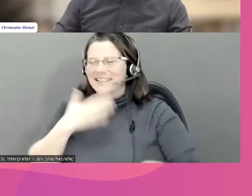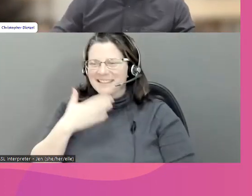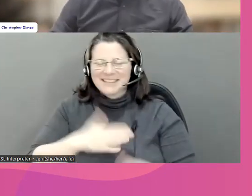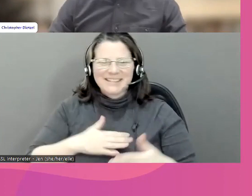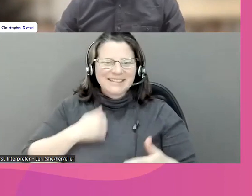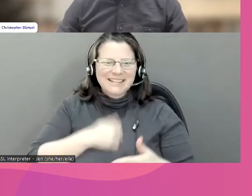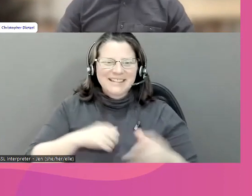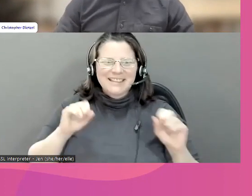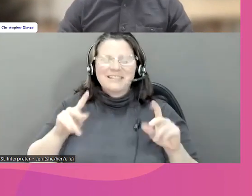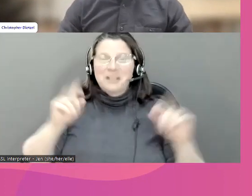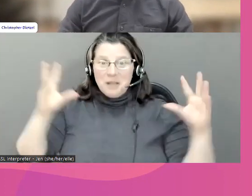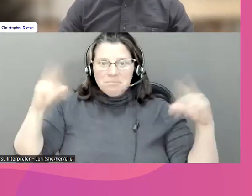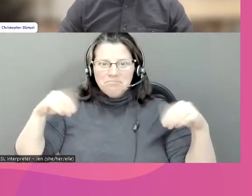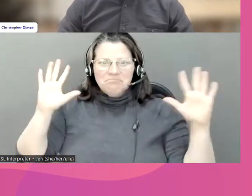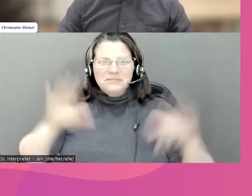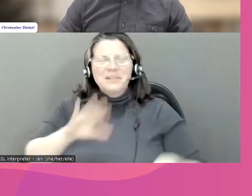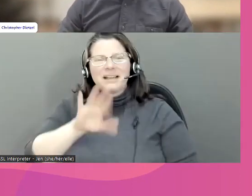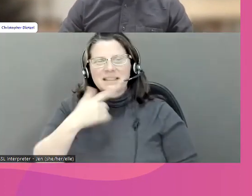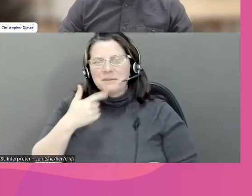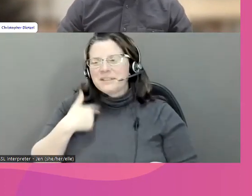Désolée, la lumière s'est éteinte.